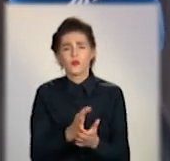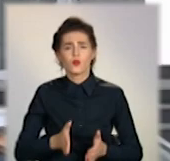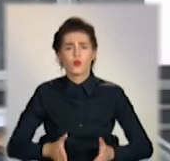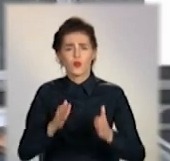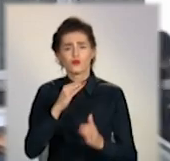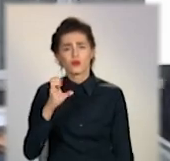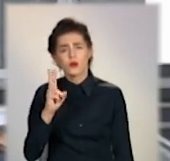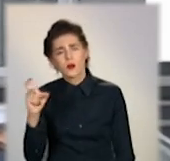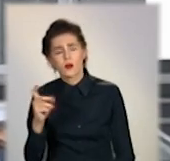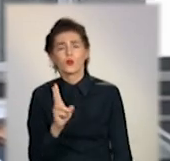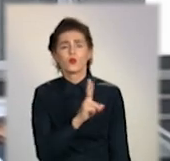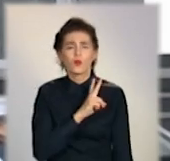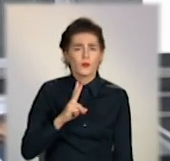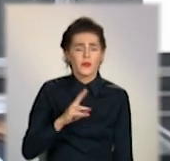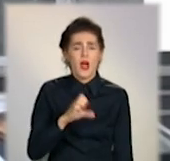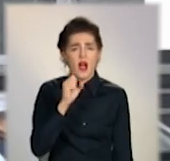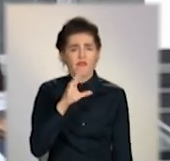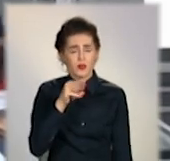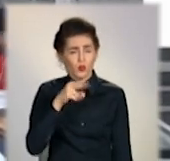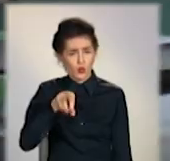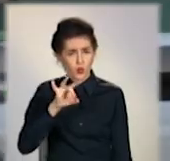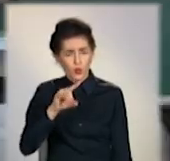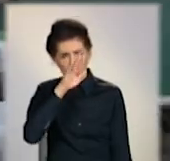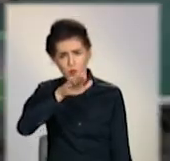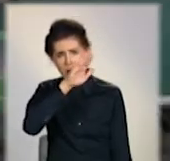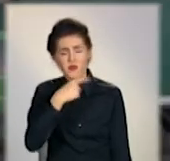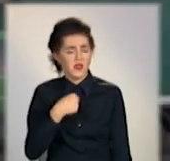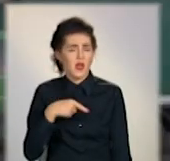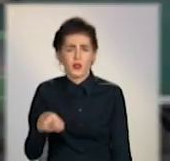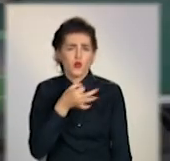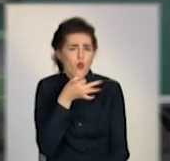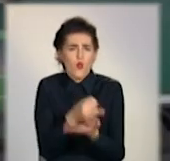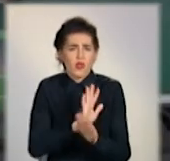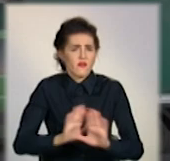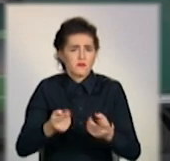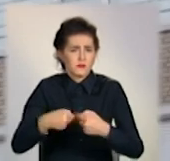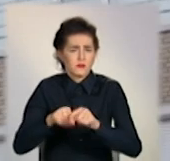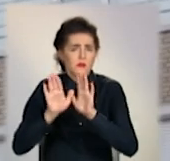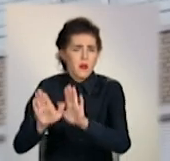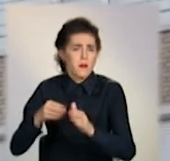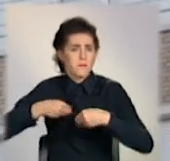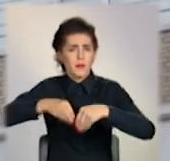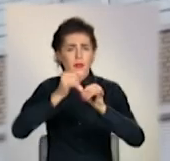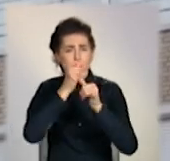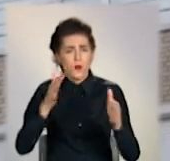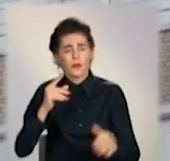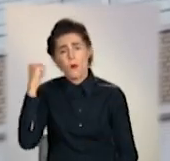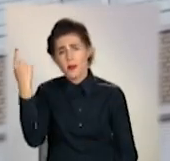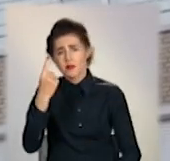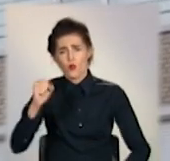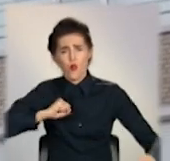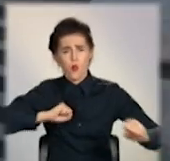У Автодорі Луганщини зазначили, не відповідають за цю ділянку, тому посипати не можуть. А в обласному управлінні